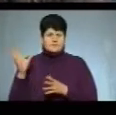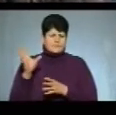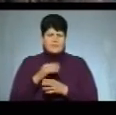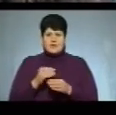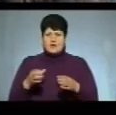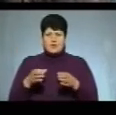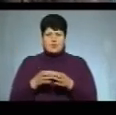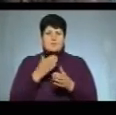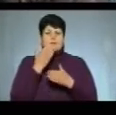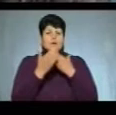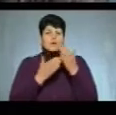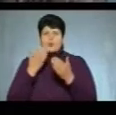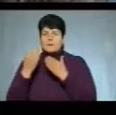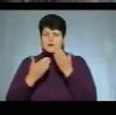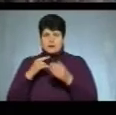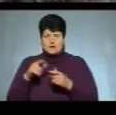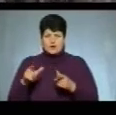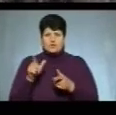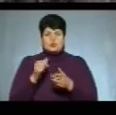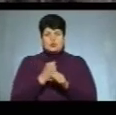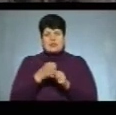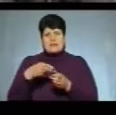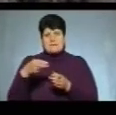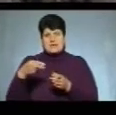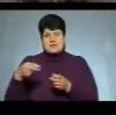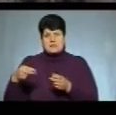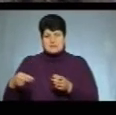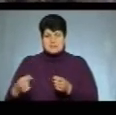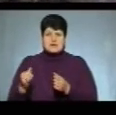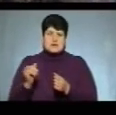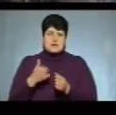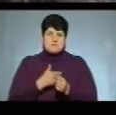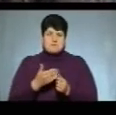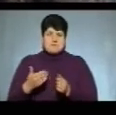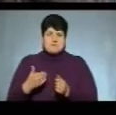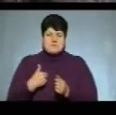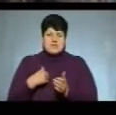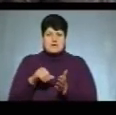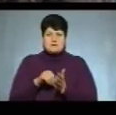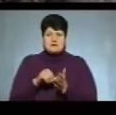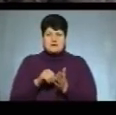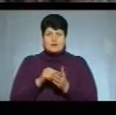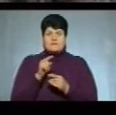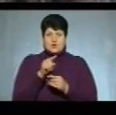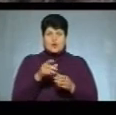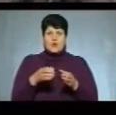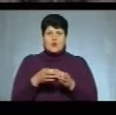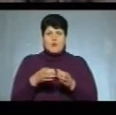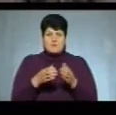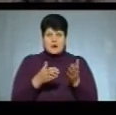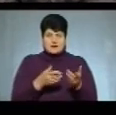ми опитали людей, люди зробили підписи, і ми, як представники від тої громади,